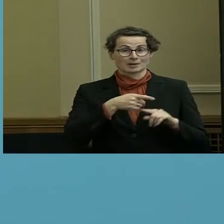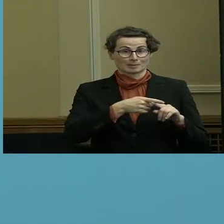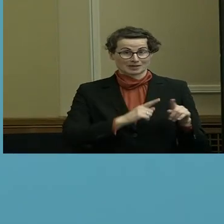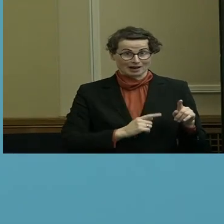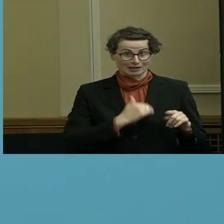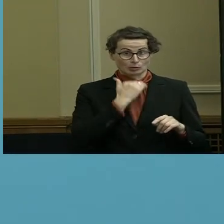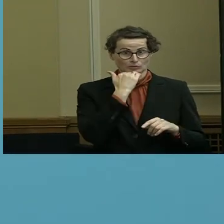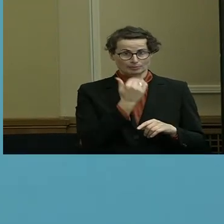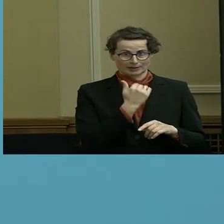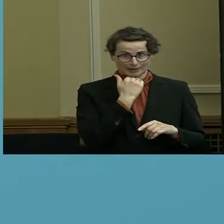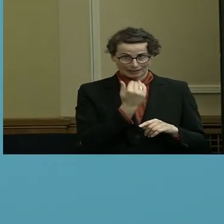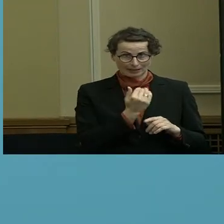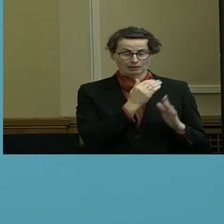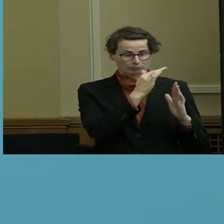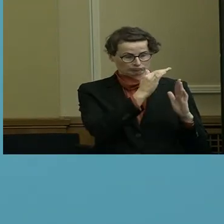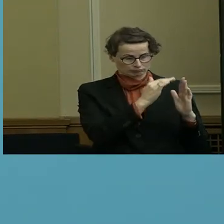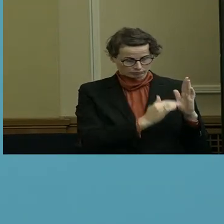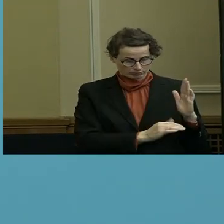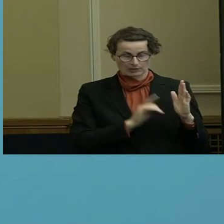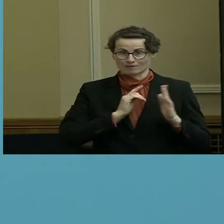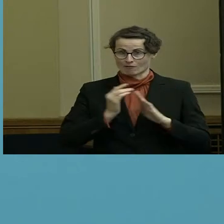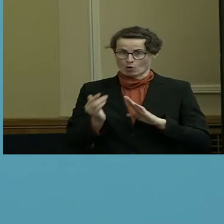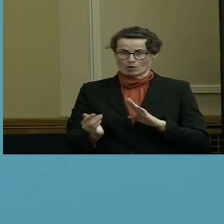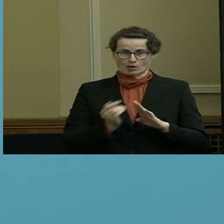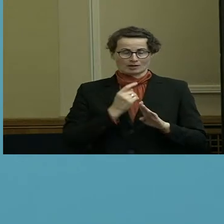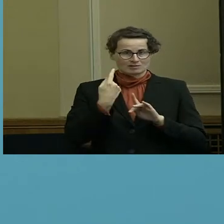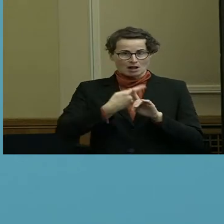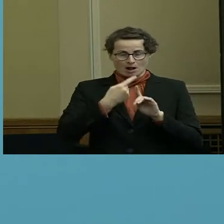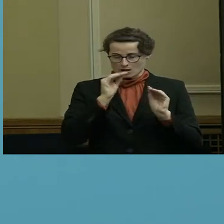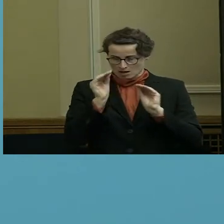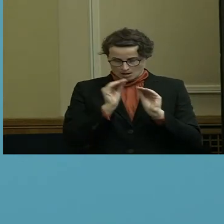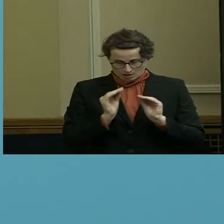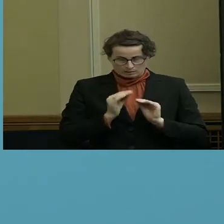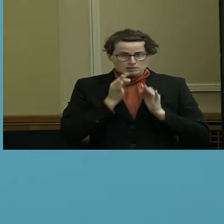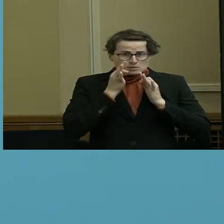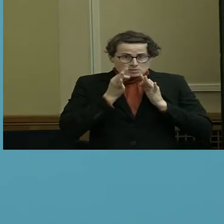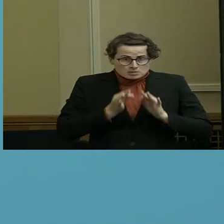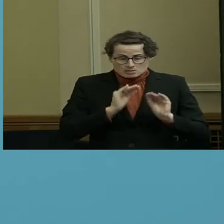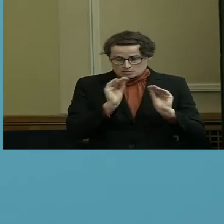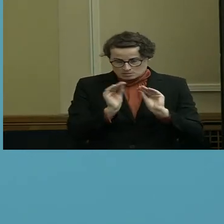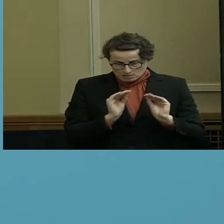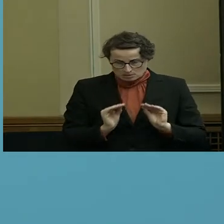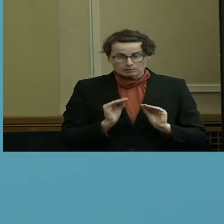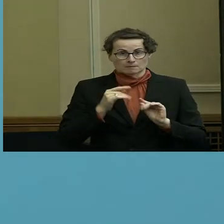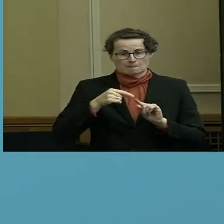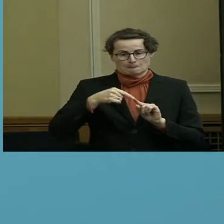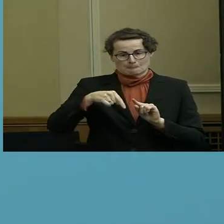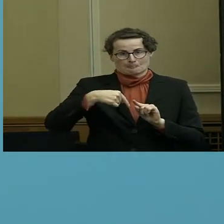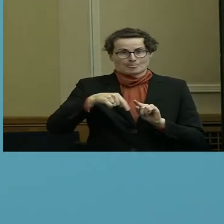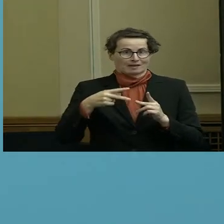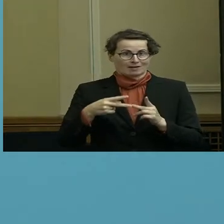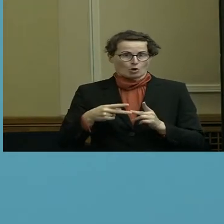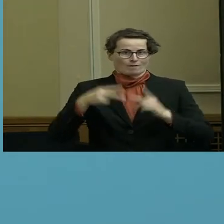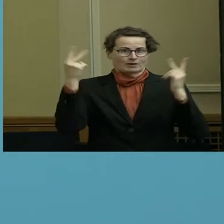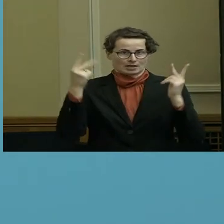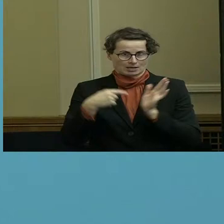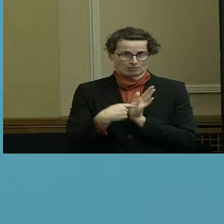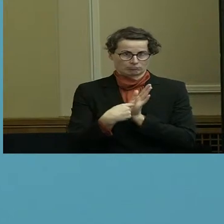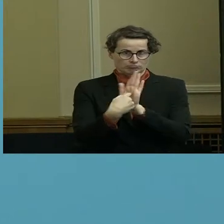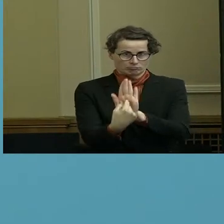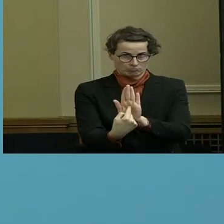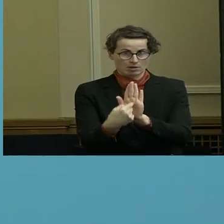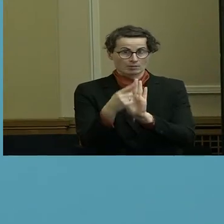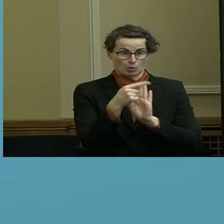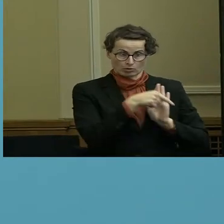Beteiligungsbericht, der immer sehr sorgfältig von uns erstellt und der dann auch publiziert wird, der wird also auch in wenigen Tagen dann veröffentlicht werden. Der wird jetzt nach dem